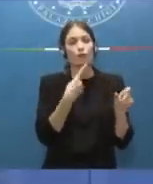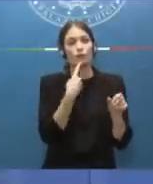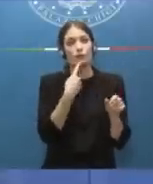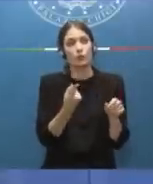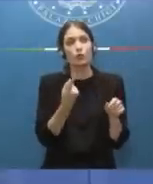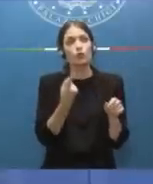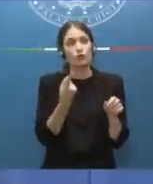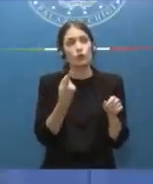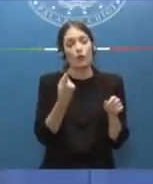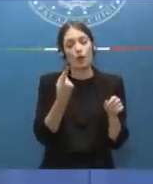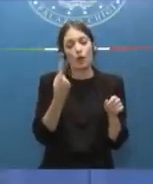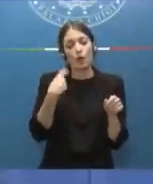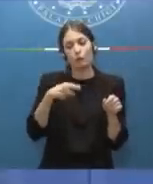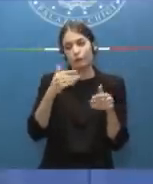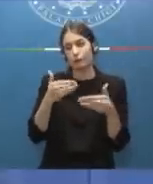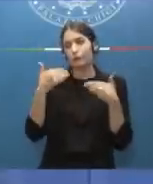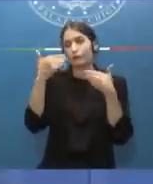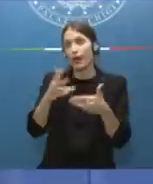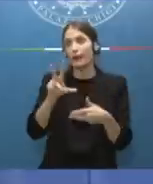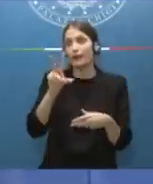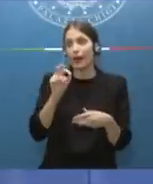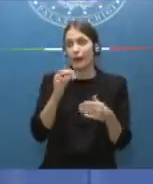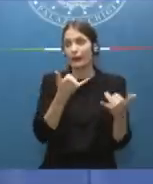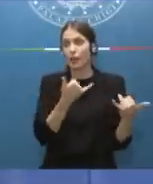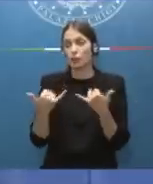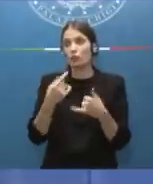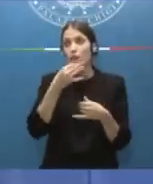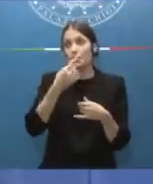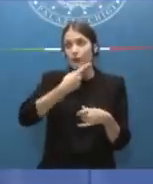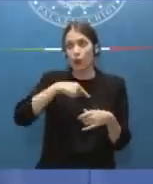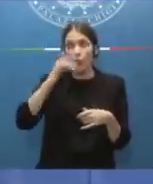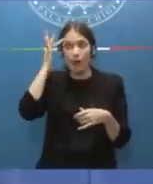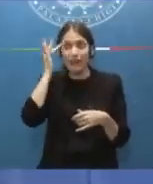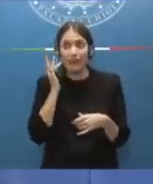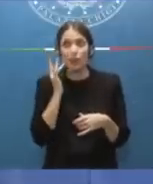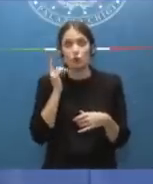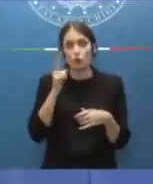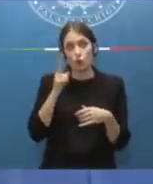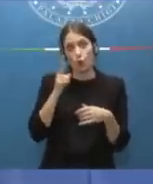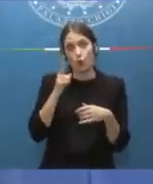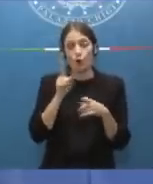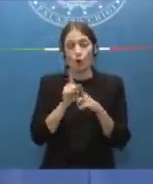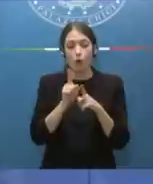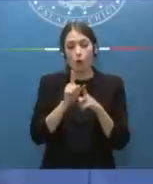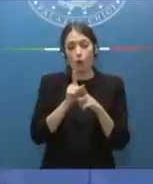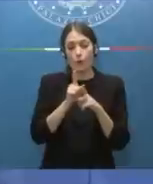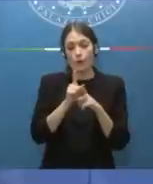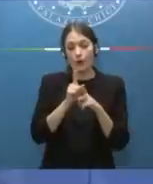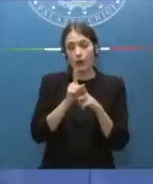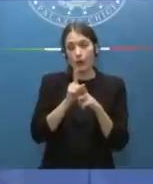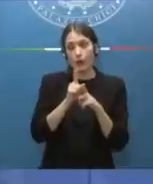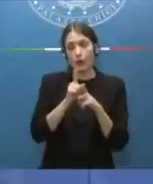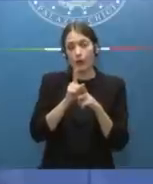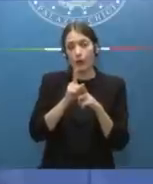con questo rinvio che è al 30 dicembre noi rischiamo di far saltare una delle milestone del